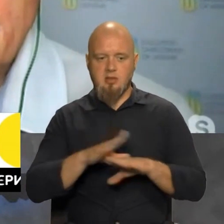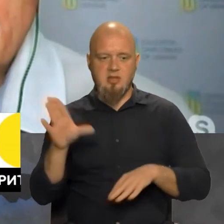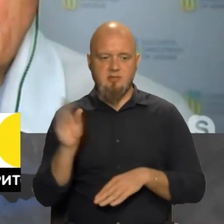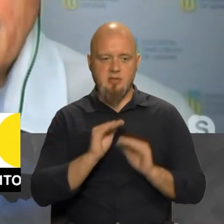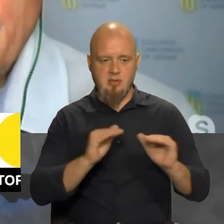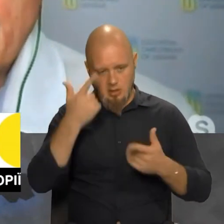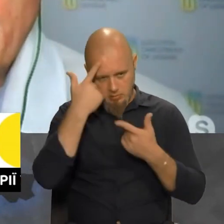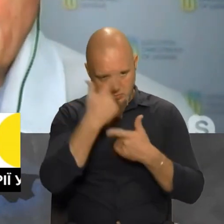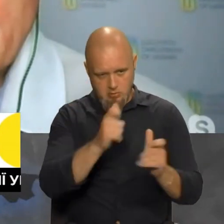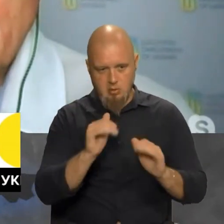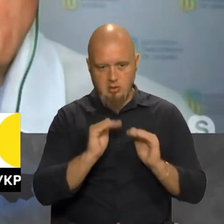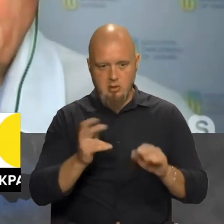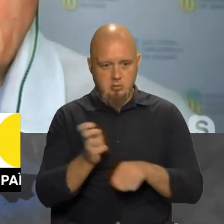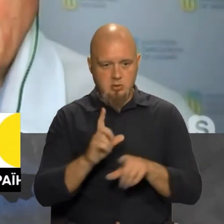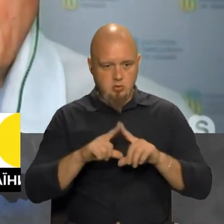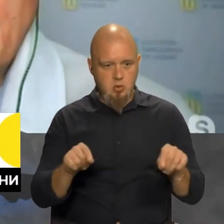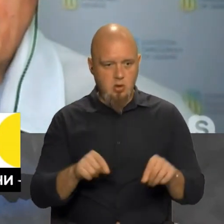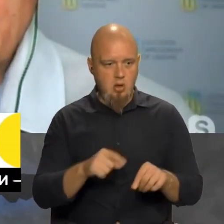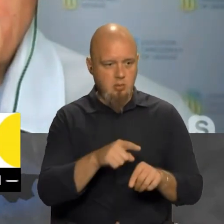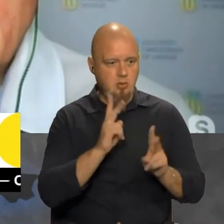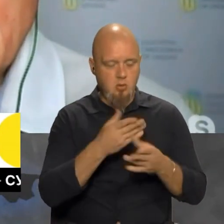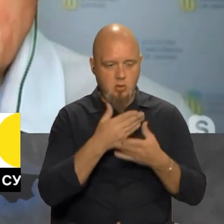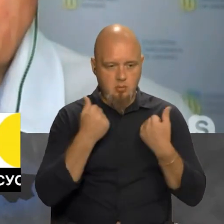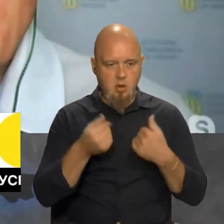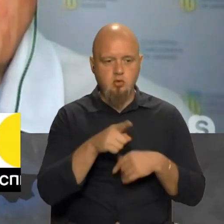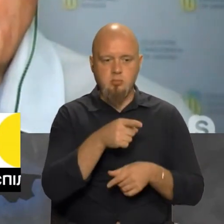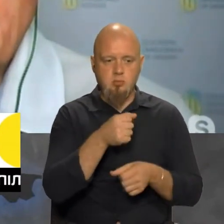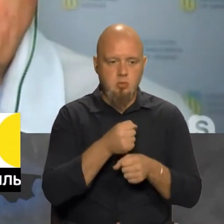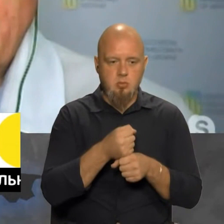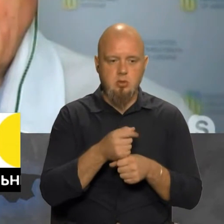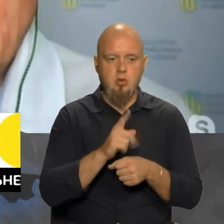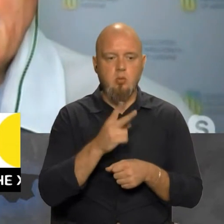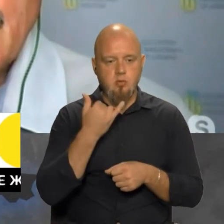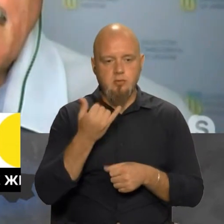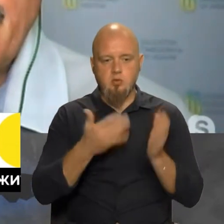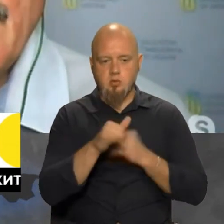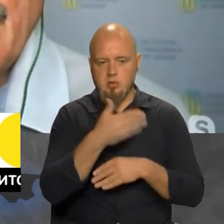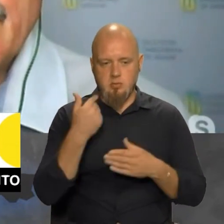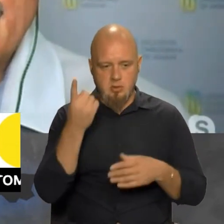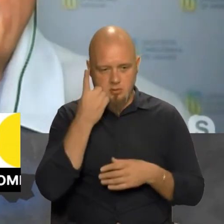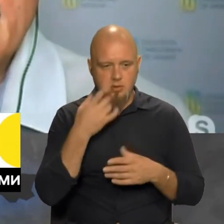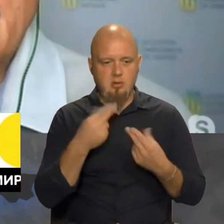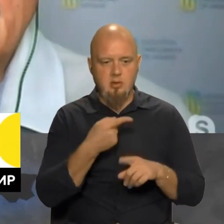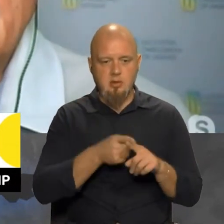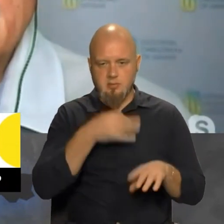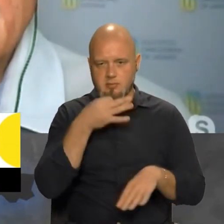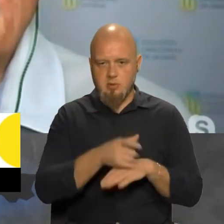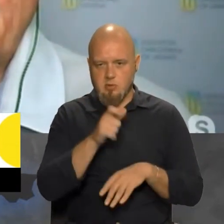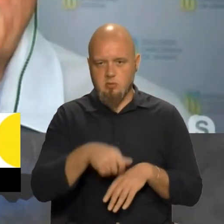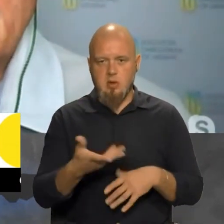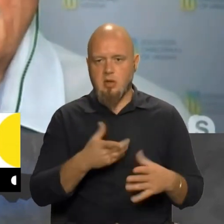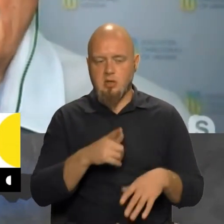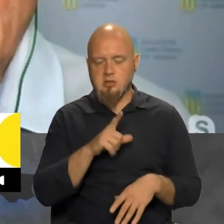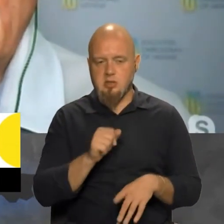діти прийшли до школи, там нікого нема, що їм робити? Кому дзвонити, якщо у них нема телефонів? І де та відповідальна особа, яка, за